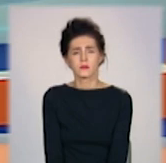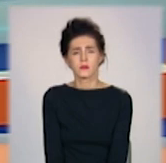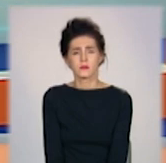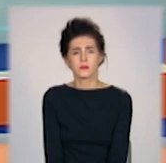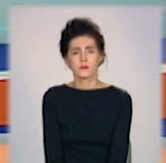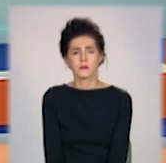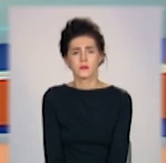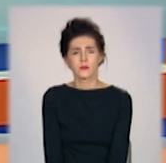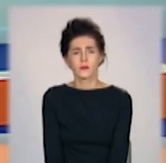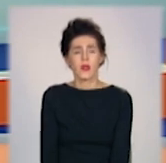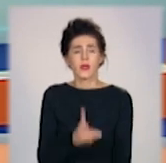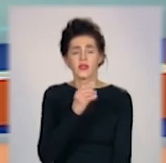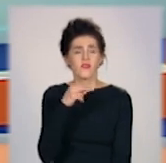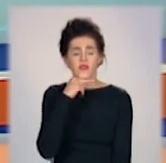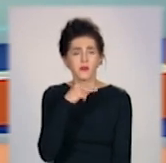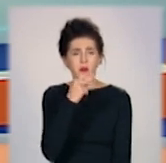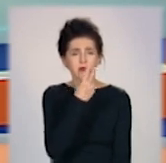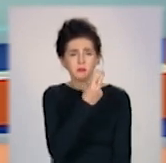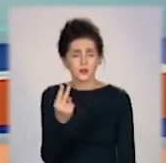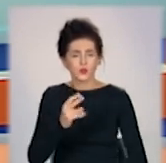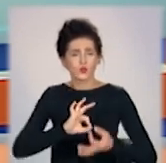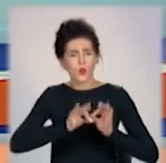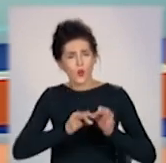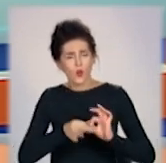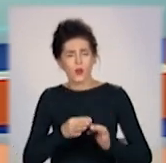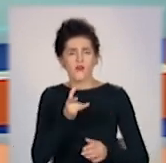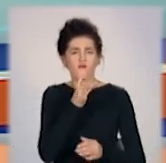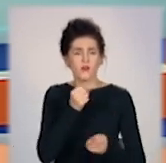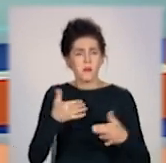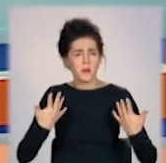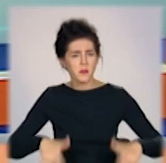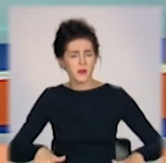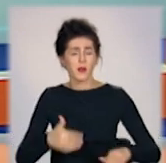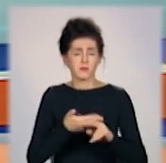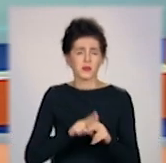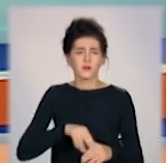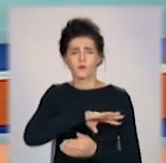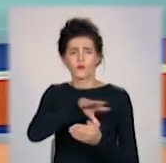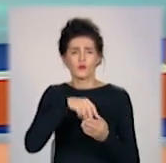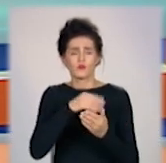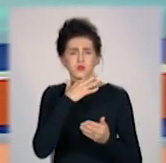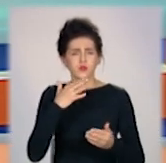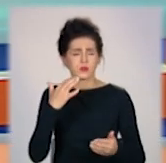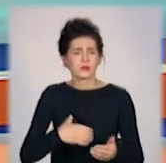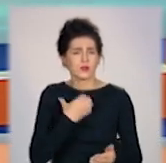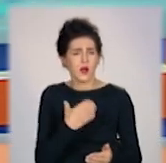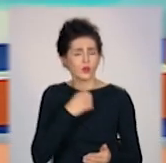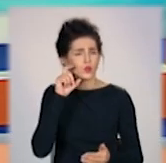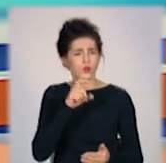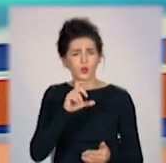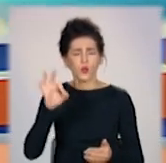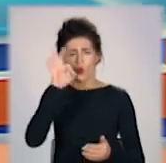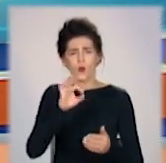Не розглядіти ускладнення та згаяти час. Найбільший страх українців пов'язаний із